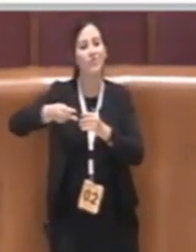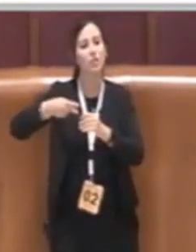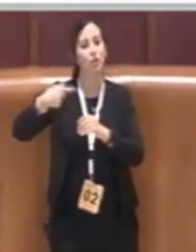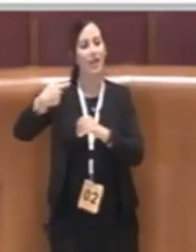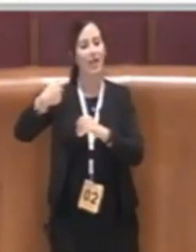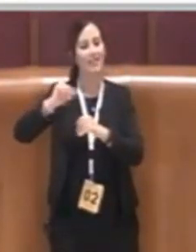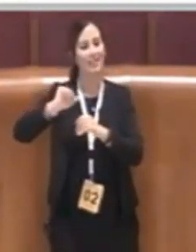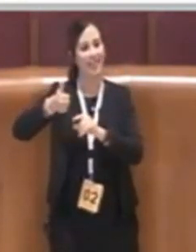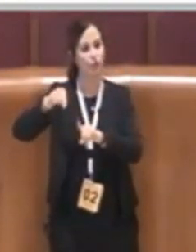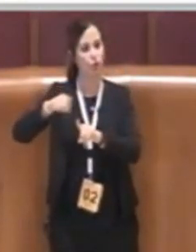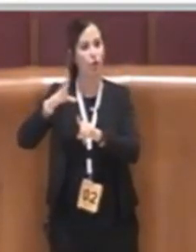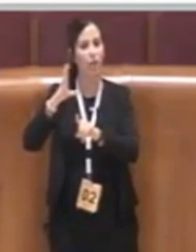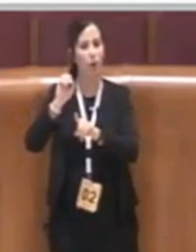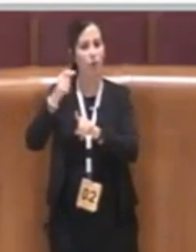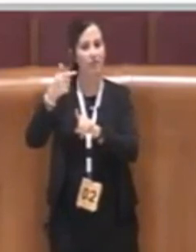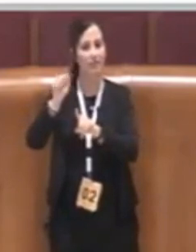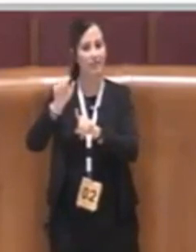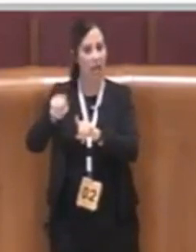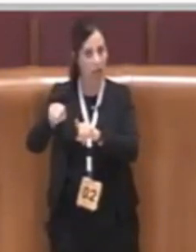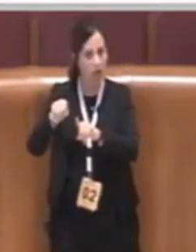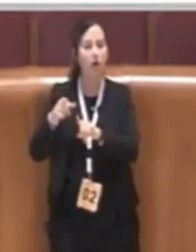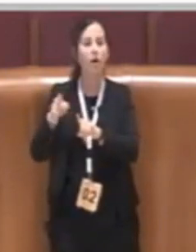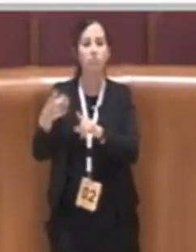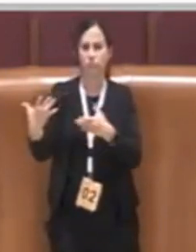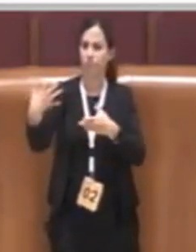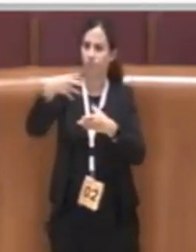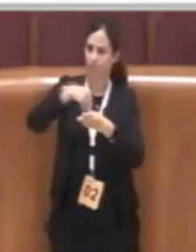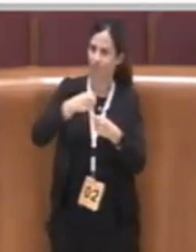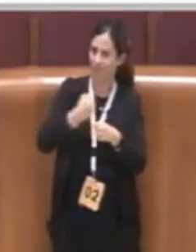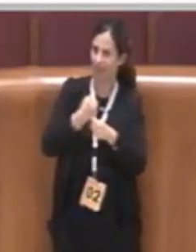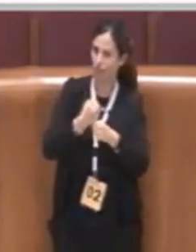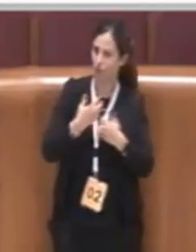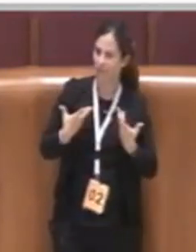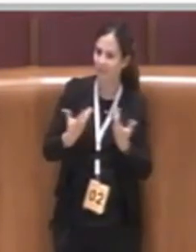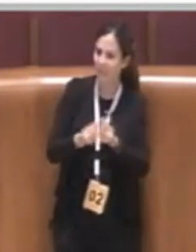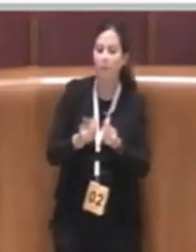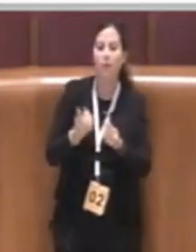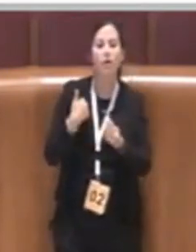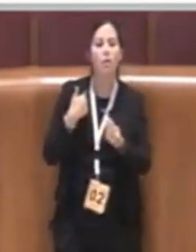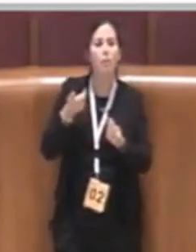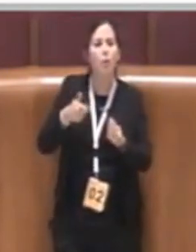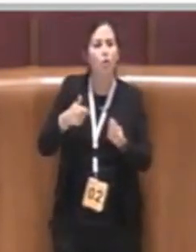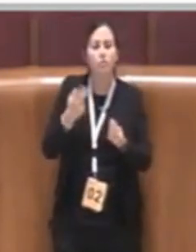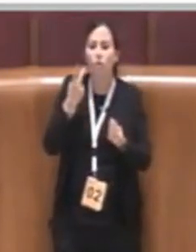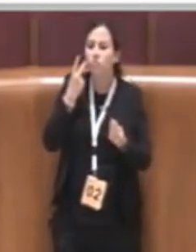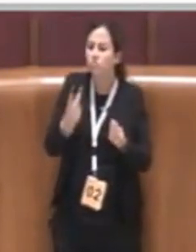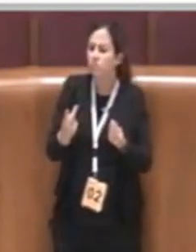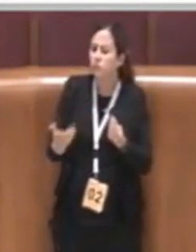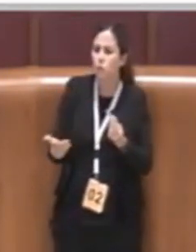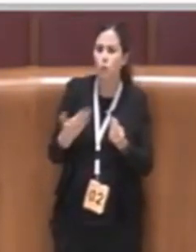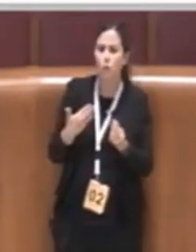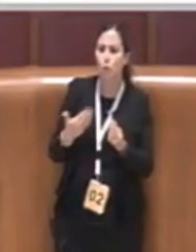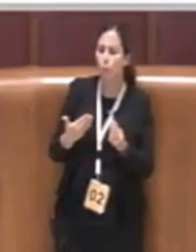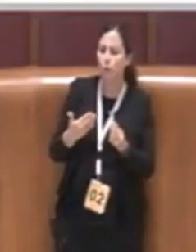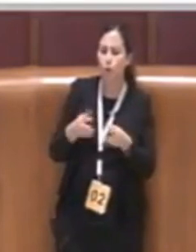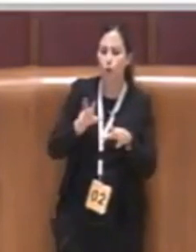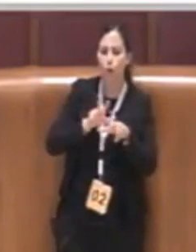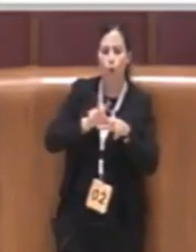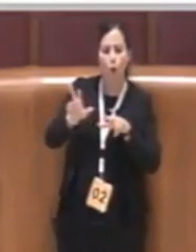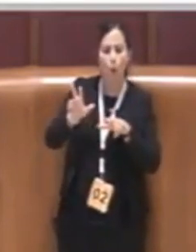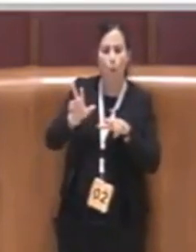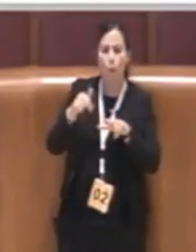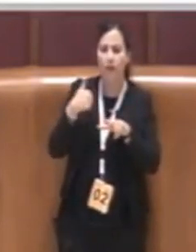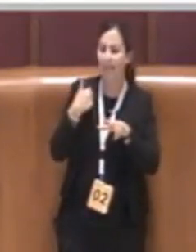Innanzitutto perché la prima cosa di cui ci siamo resi conto è che il Comune non ha contezza di quanti siano questi alloggi di housing